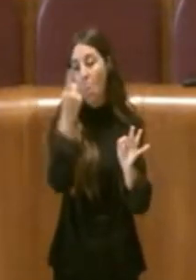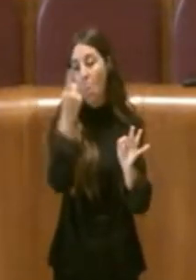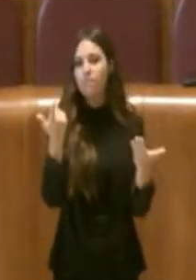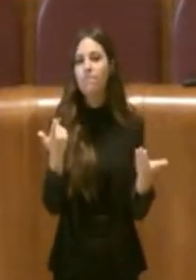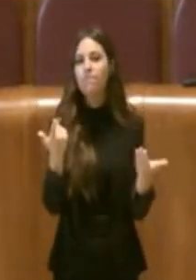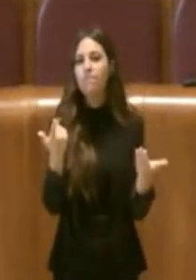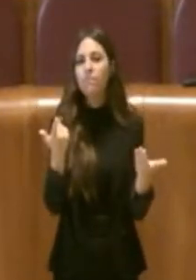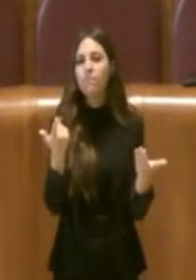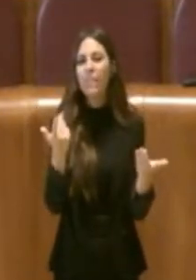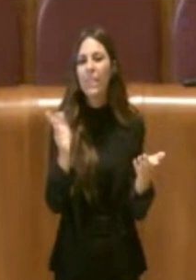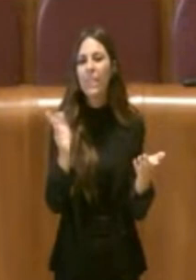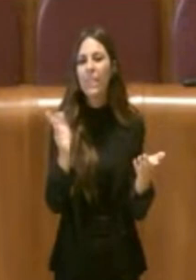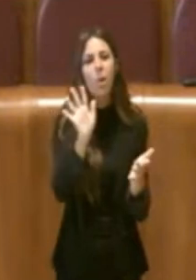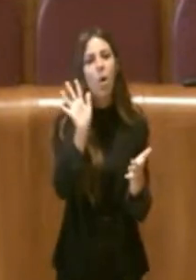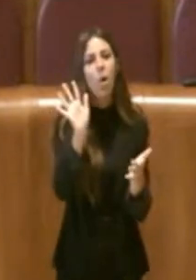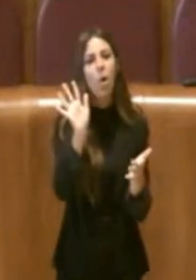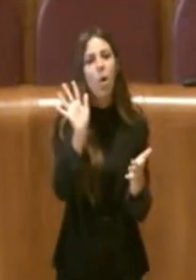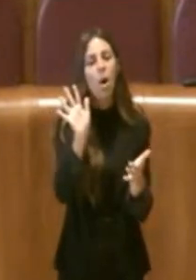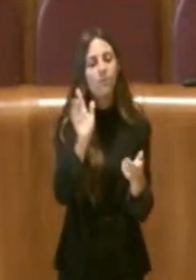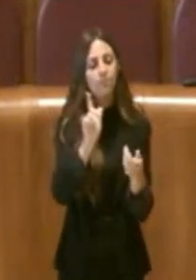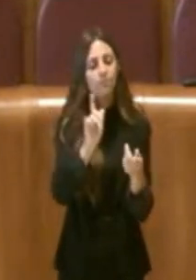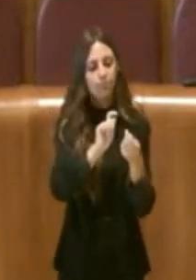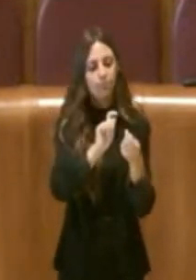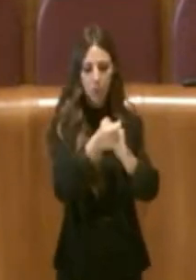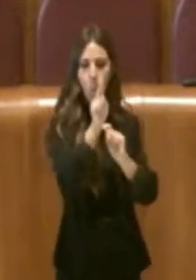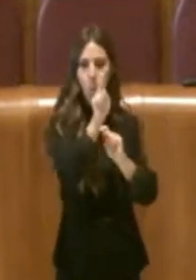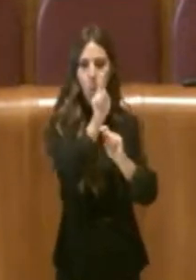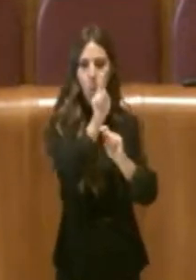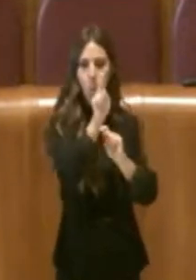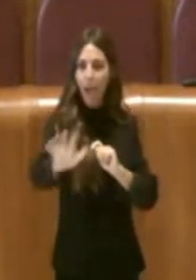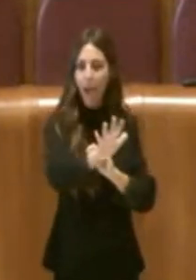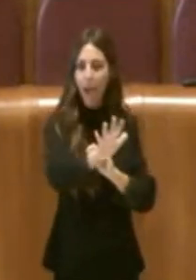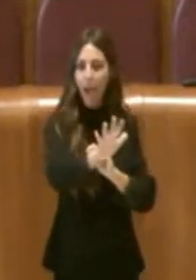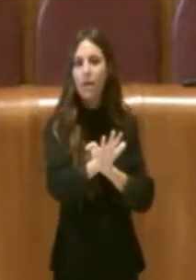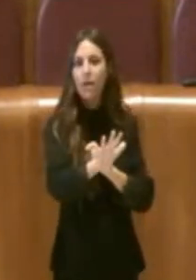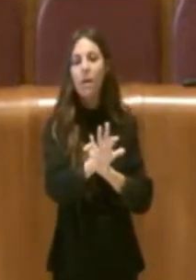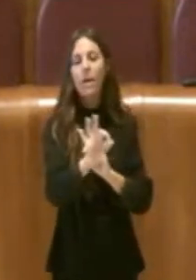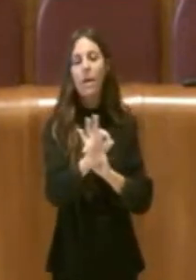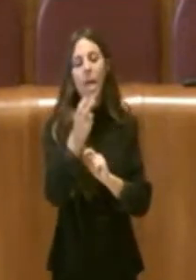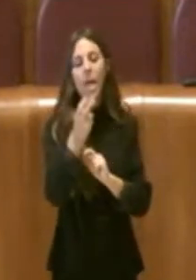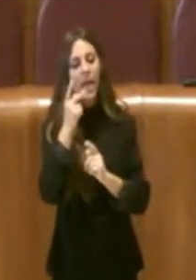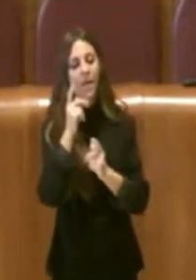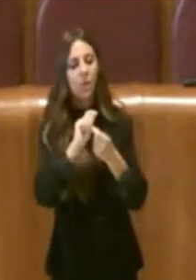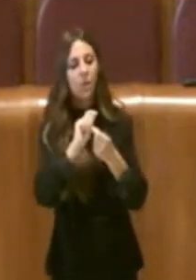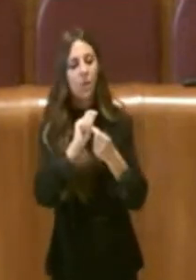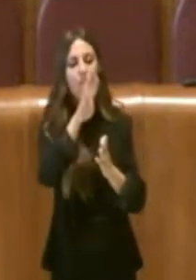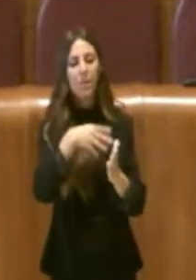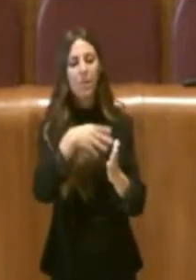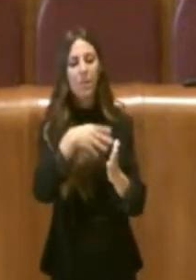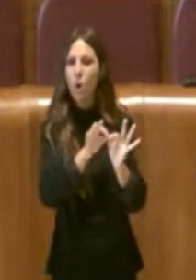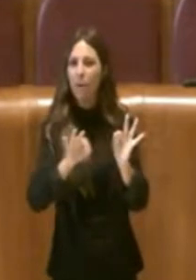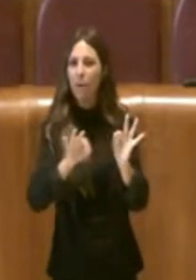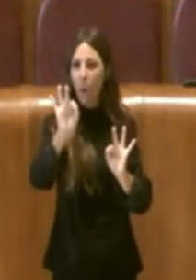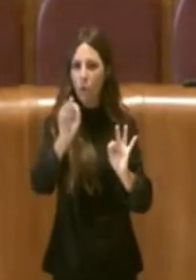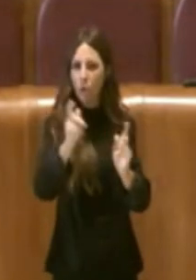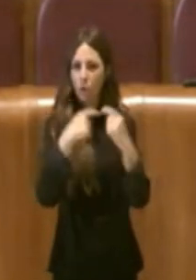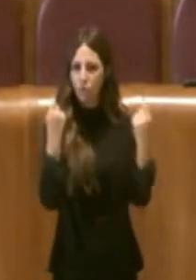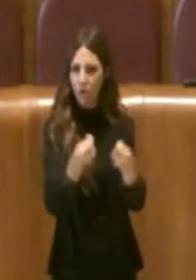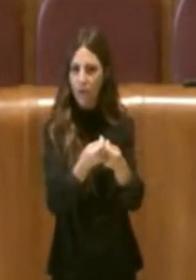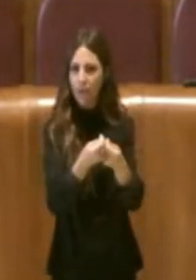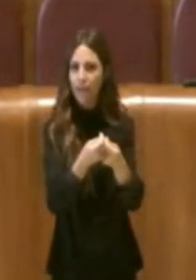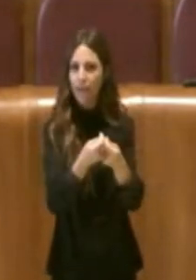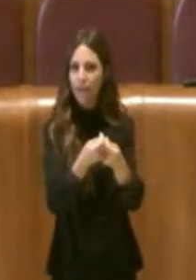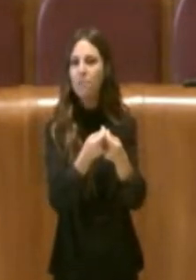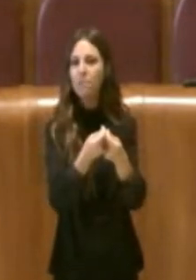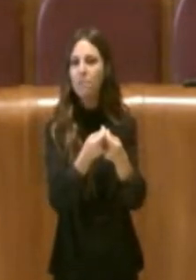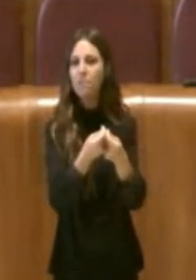quelli ad esempio sulla trasformazione urbana e quelli ovviamente della revisione del piano regolatore generale che sicuramente